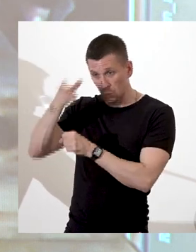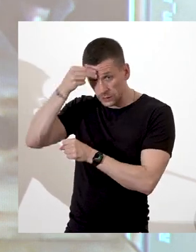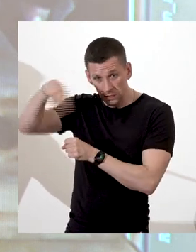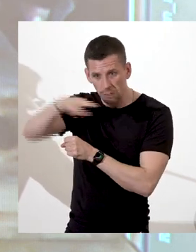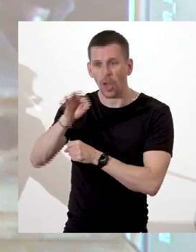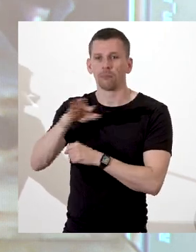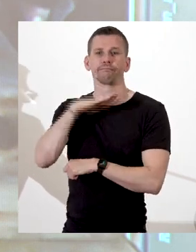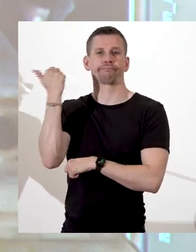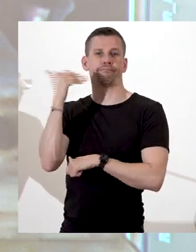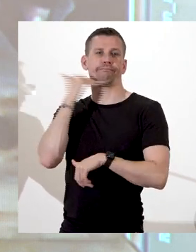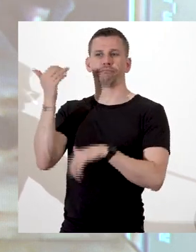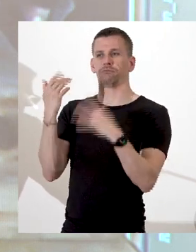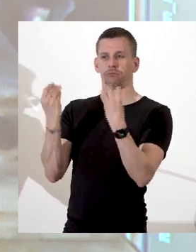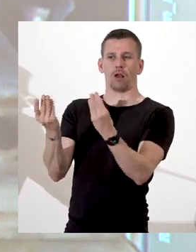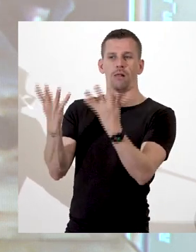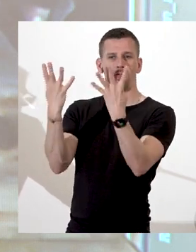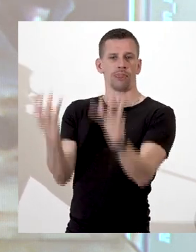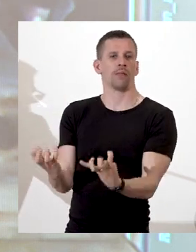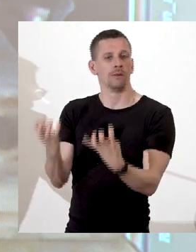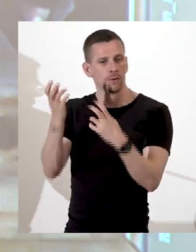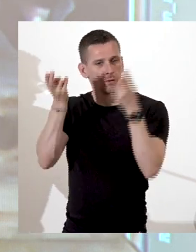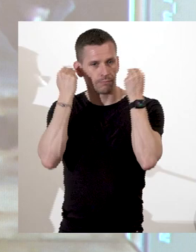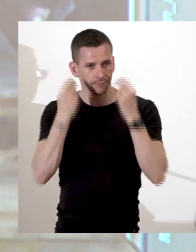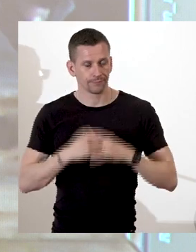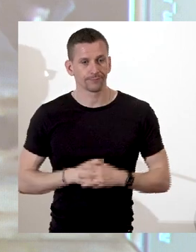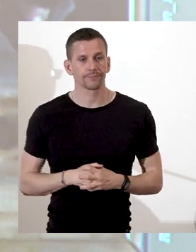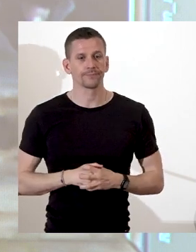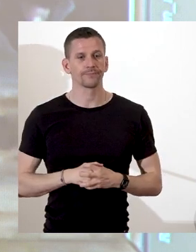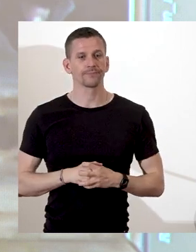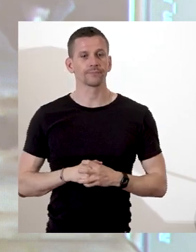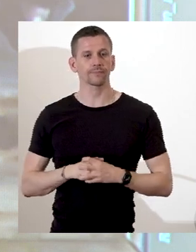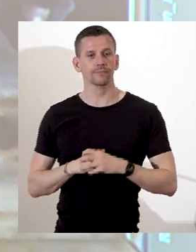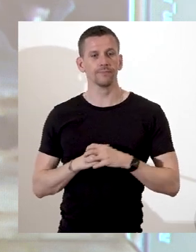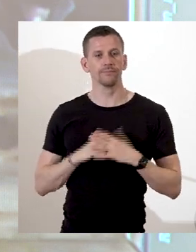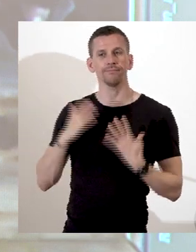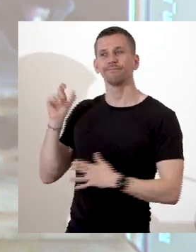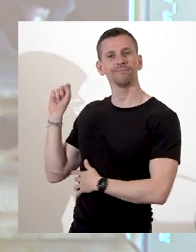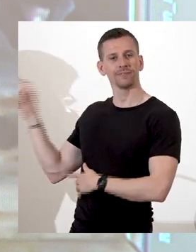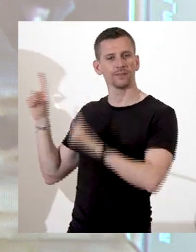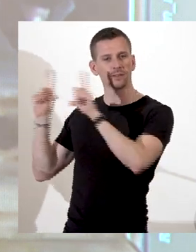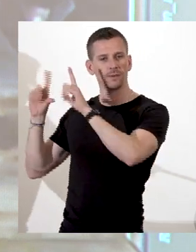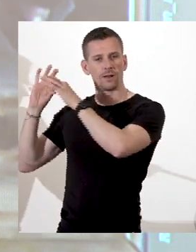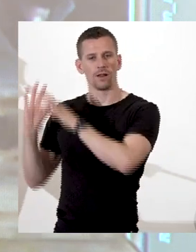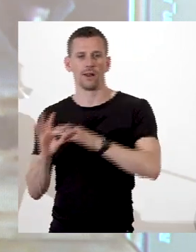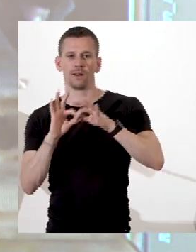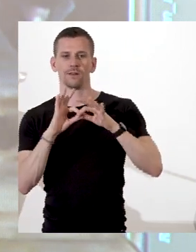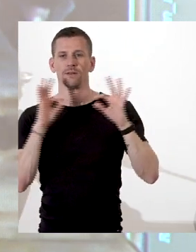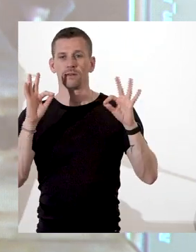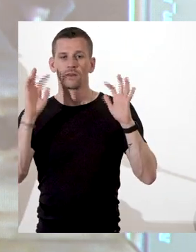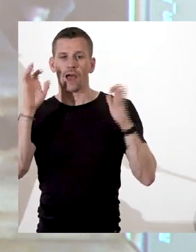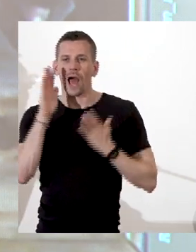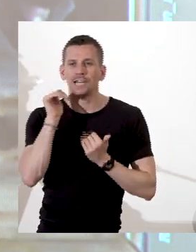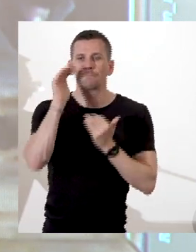romantique est à mettre en parallèle avec la scène de révolte sur le navire L'Espérance de Nantes dans la nouvelle